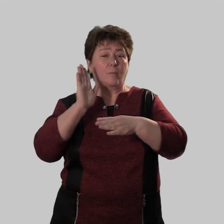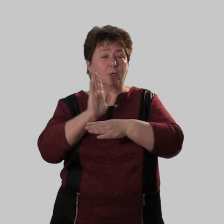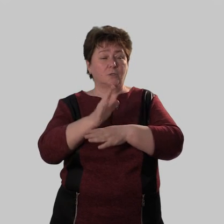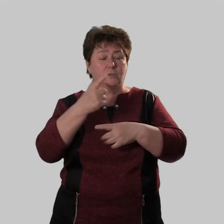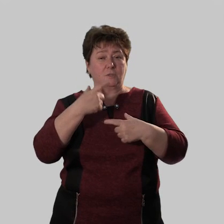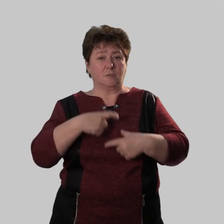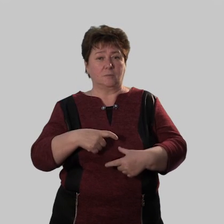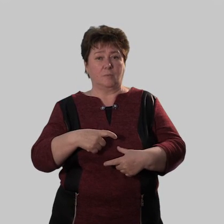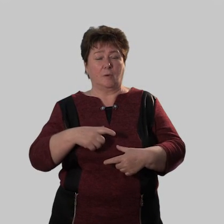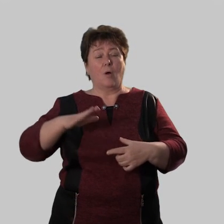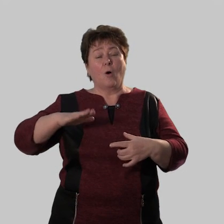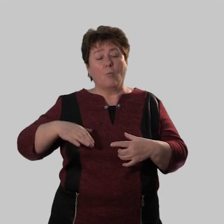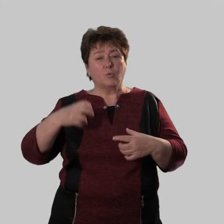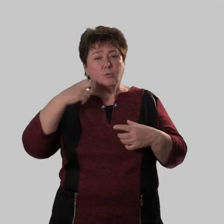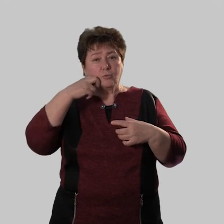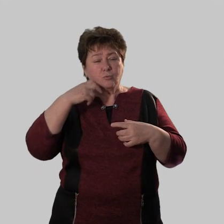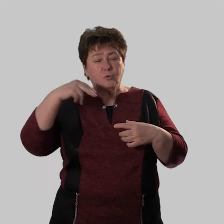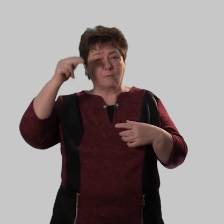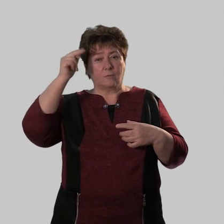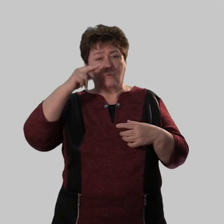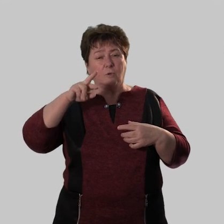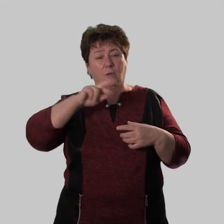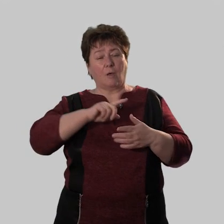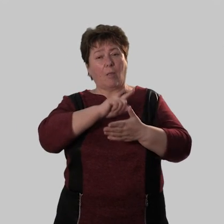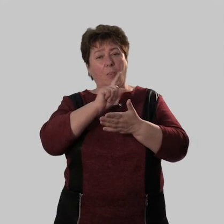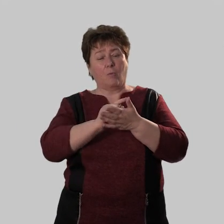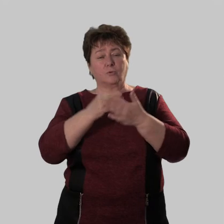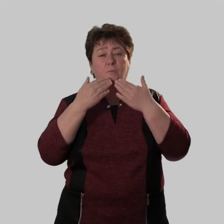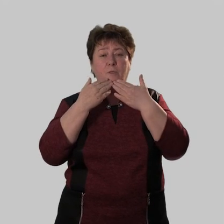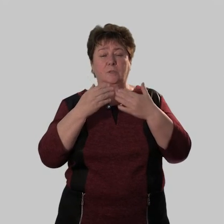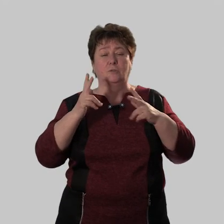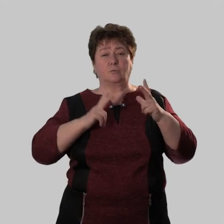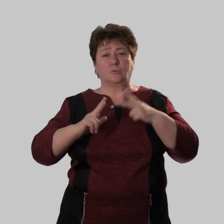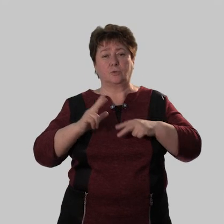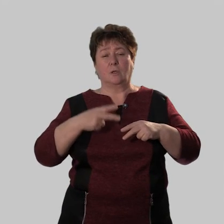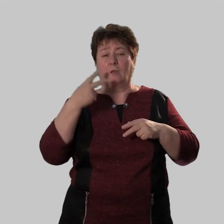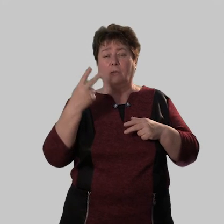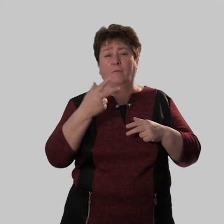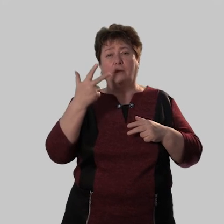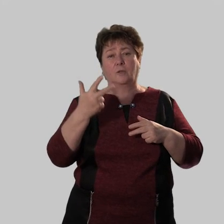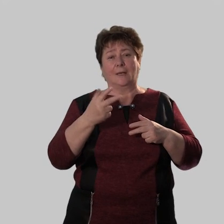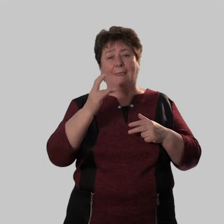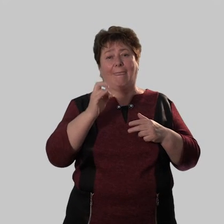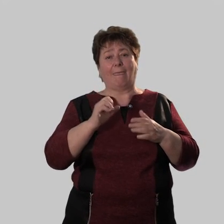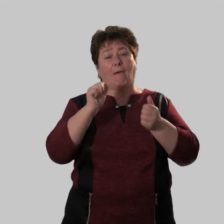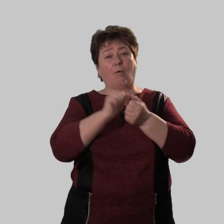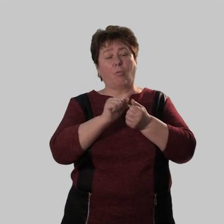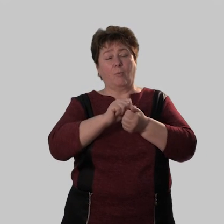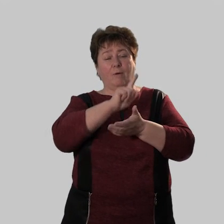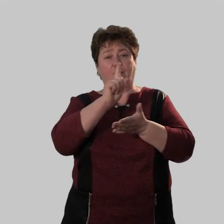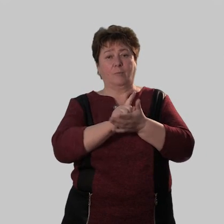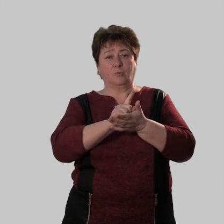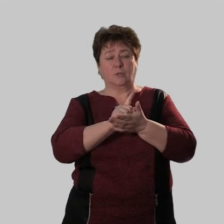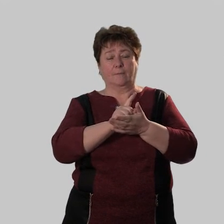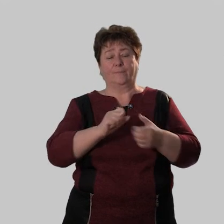прикажите себе «После скучного урока я должен задать учителю два-три неглупых